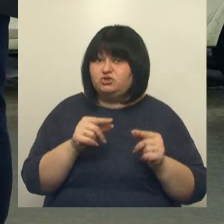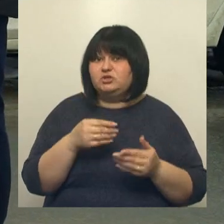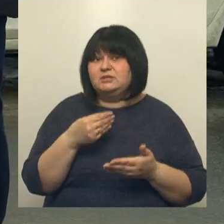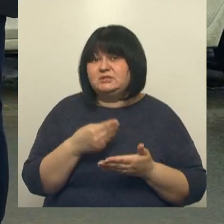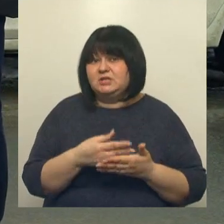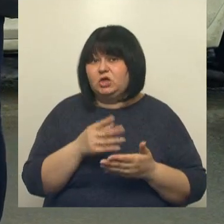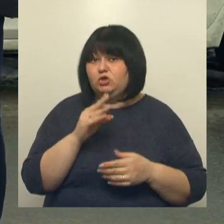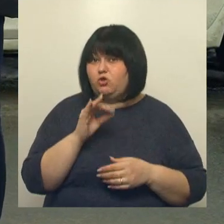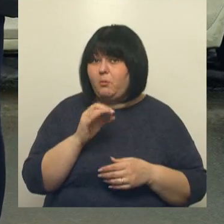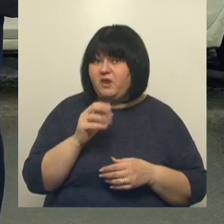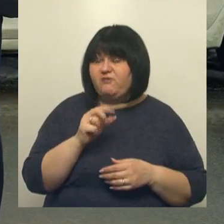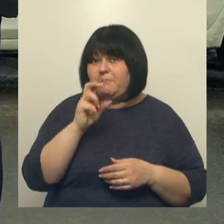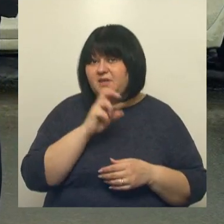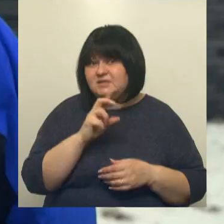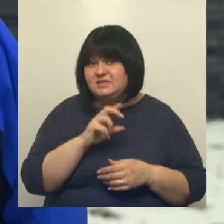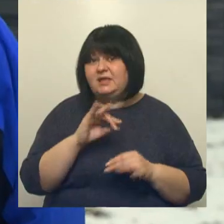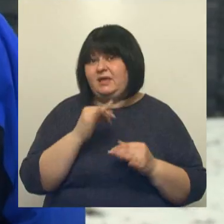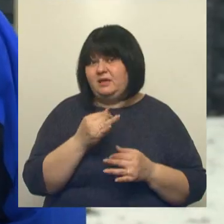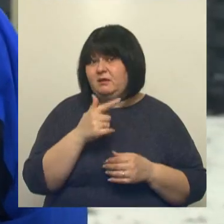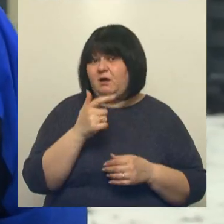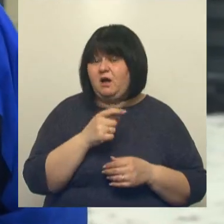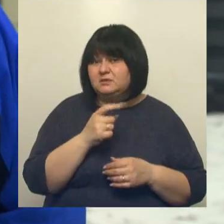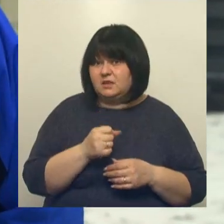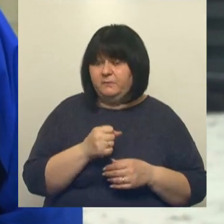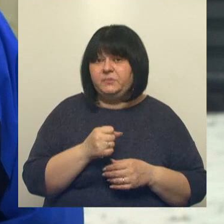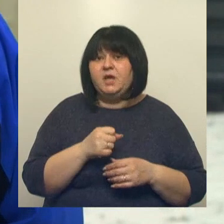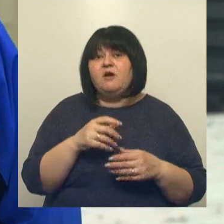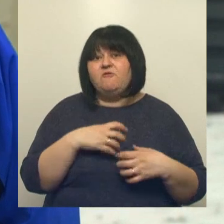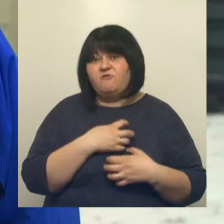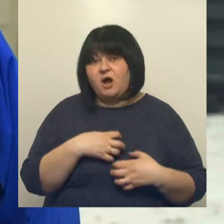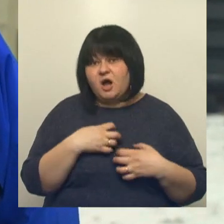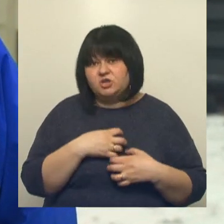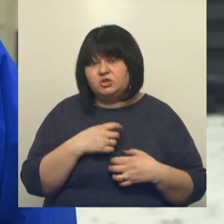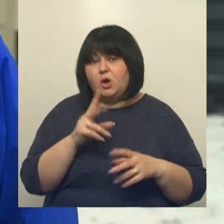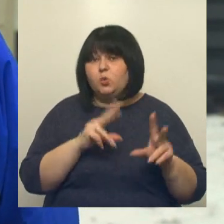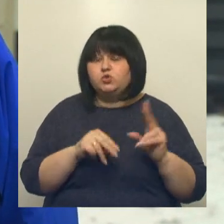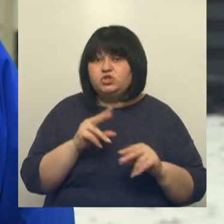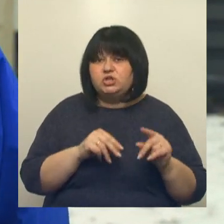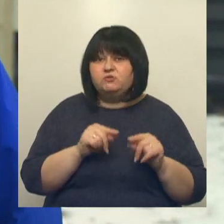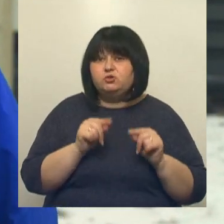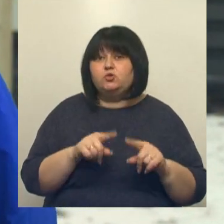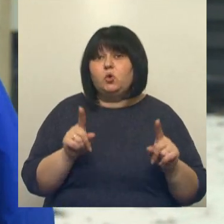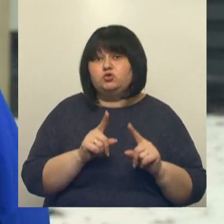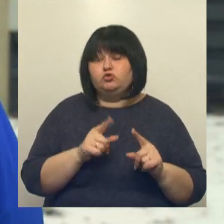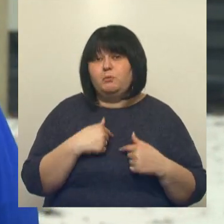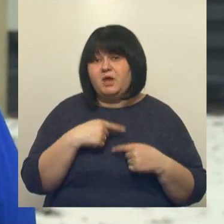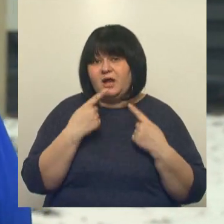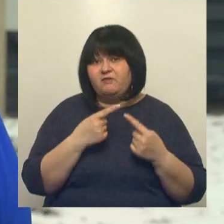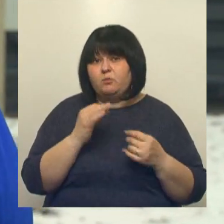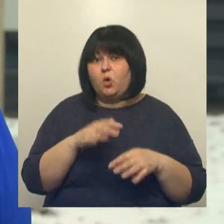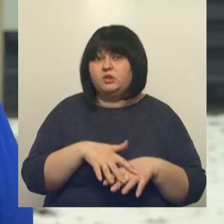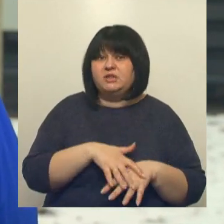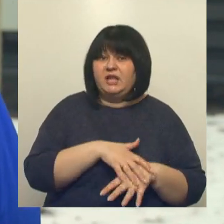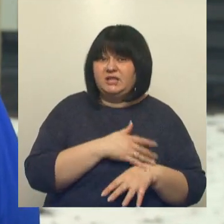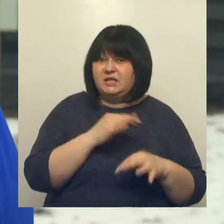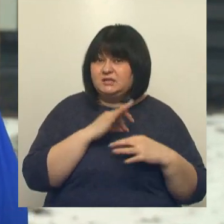топлива, бензина, в том числе и метана. Также важно, я думаю, учитывать то, что если мы говорим о длительной